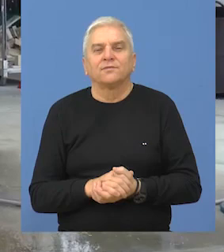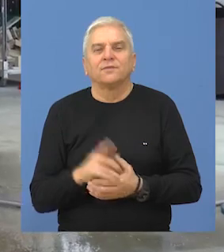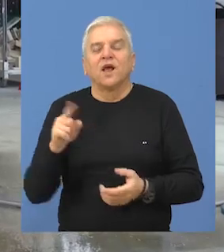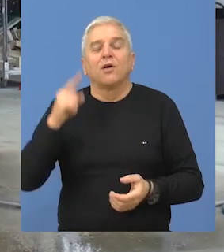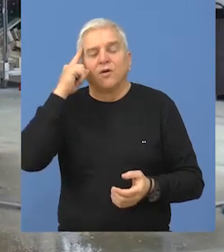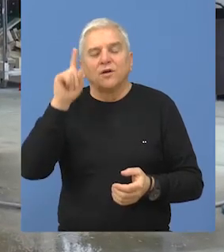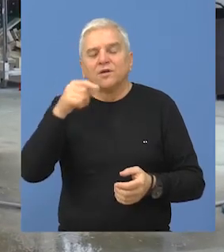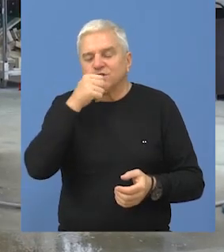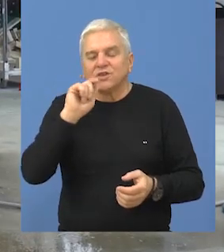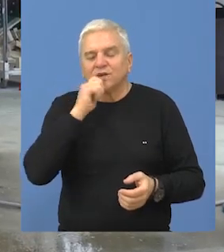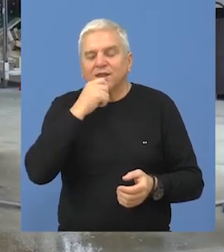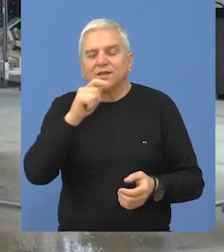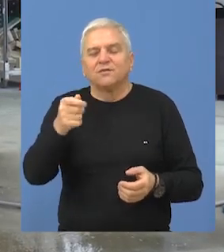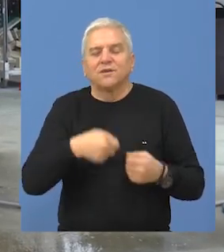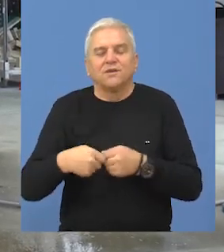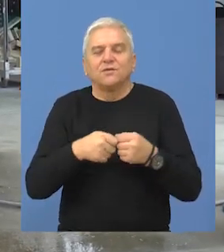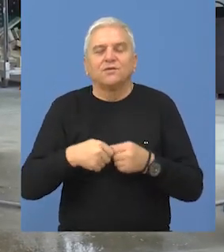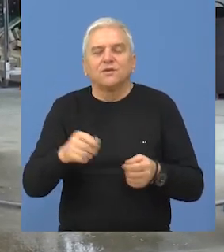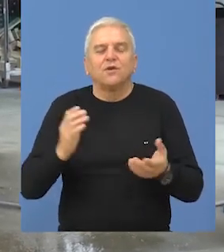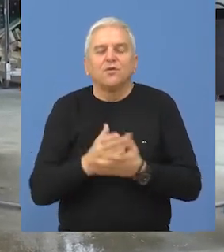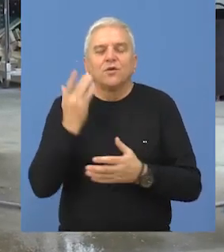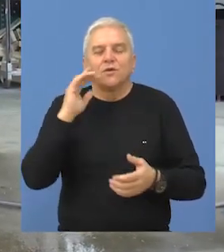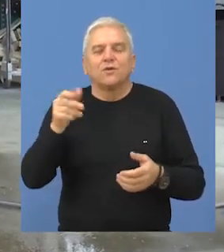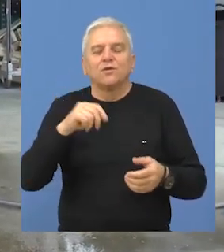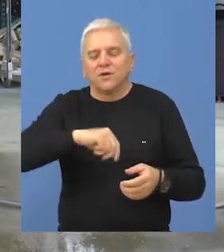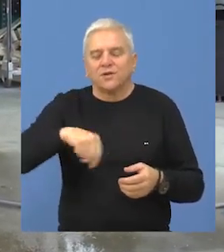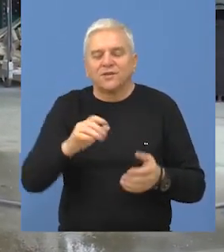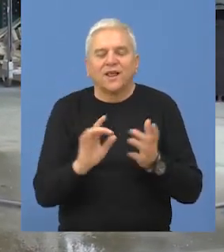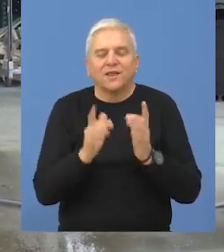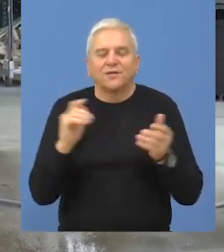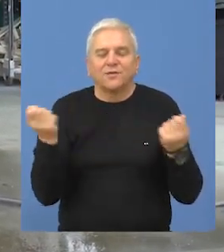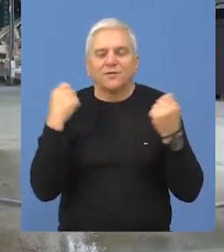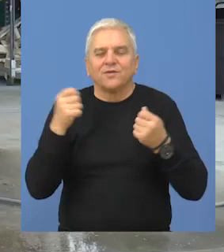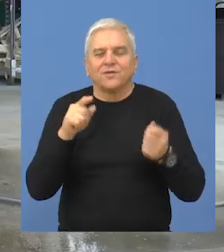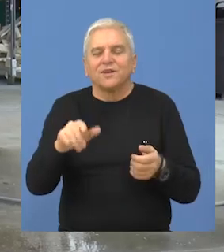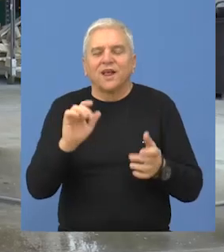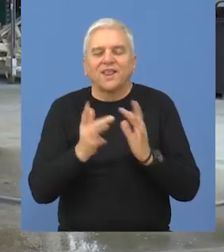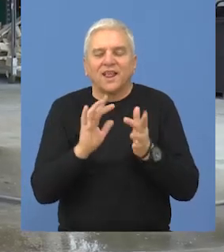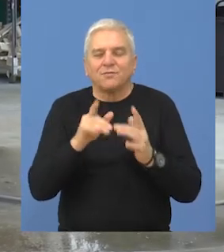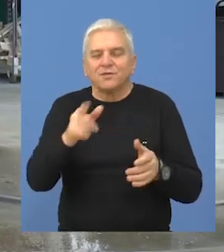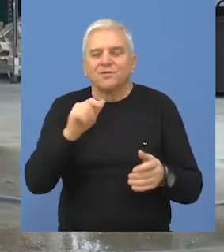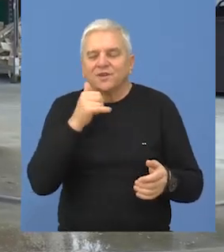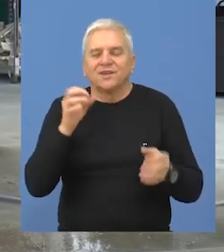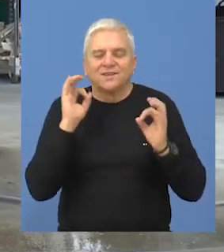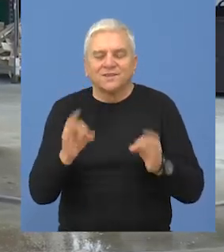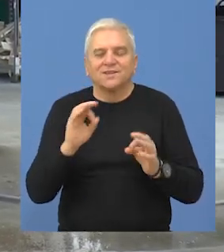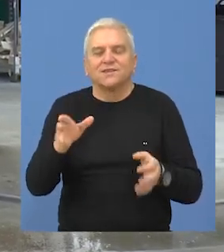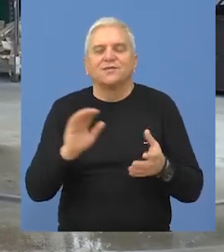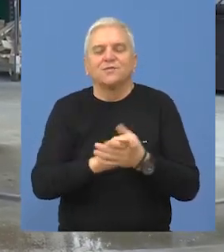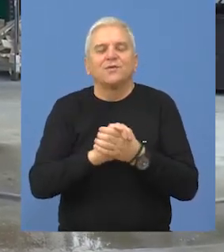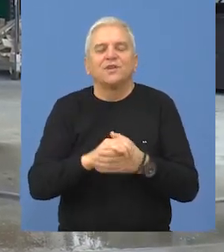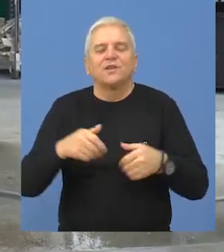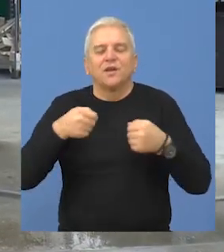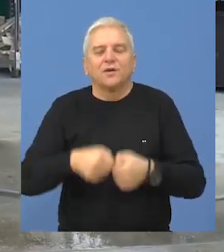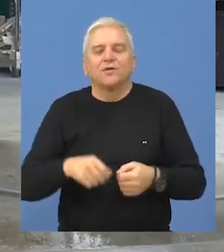Ako neko zna u čemu je tajna organizovanja uspešnijih gurmanskih manifestacija, druženja i takmičenja, onda su to sigurno